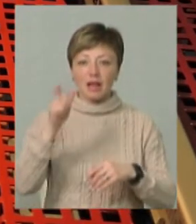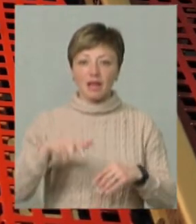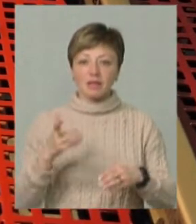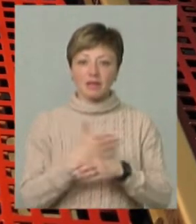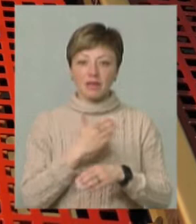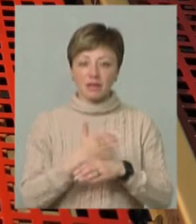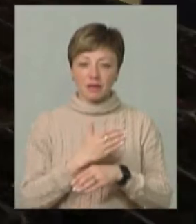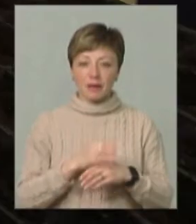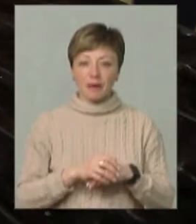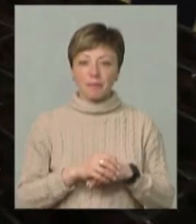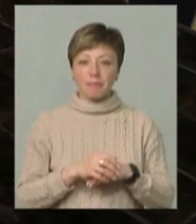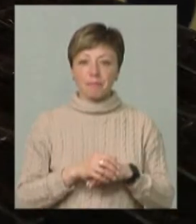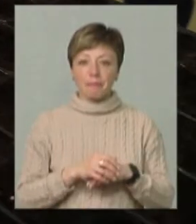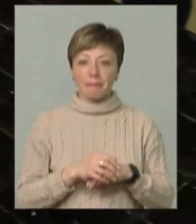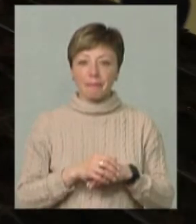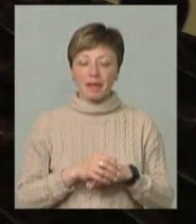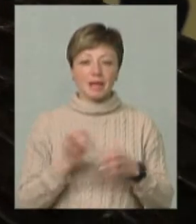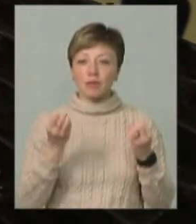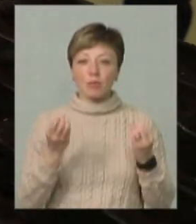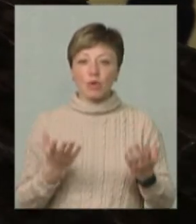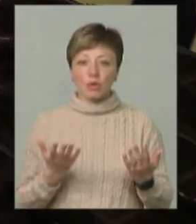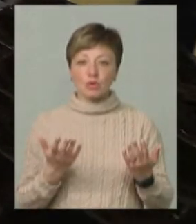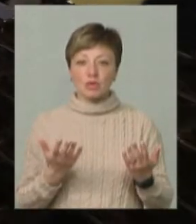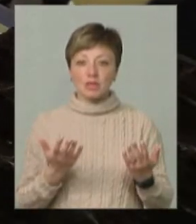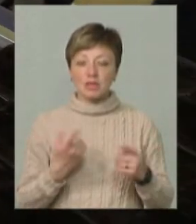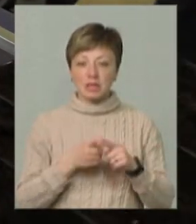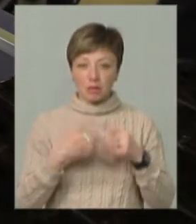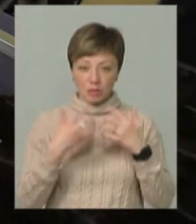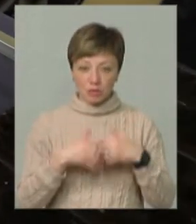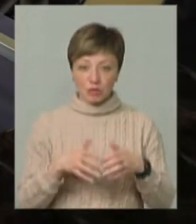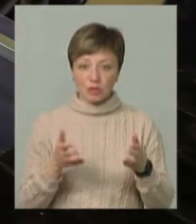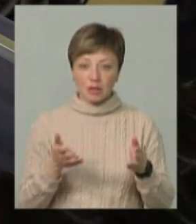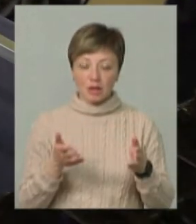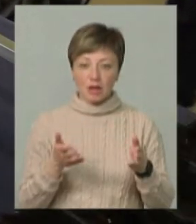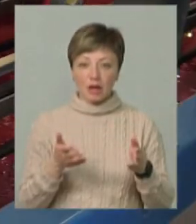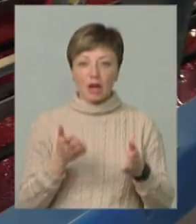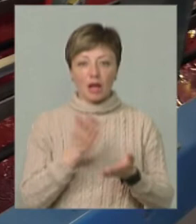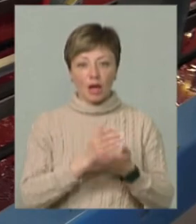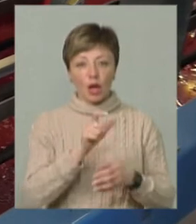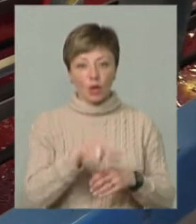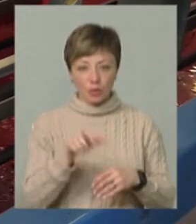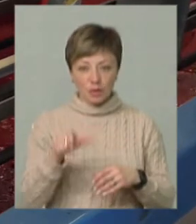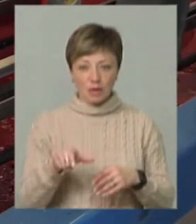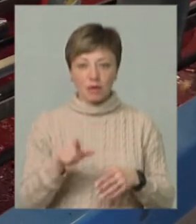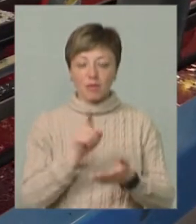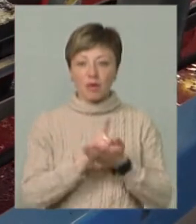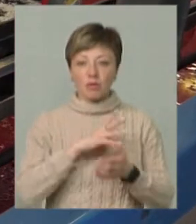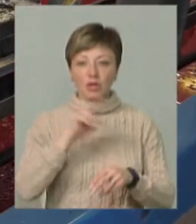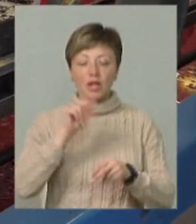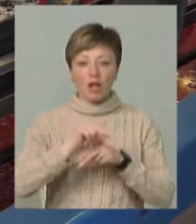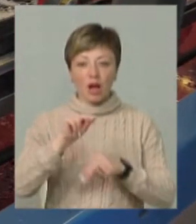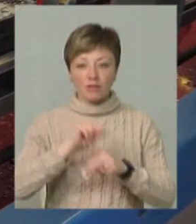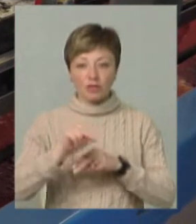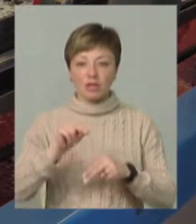виробництва фірми «Урбінаті». І це не просто машина. А є люди. Вони мають бути навчені.